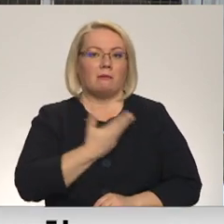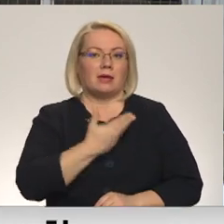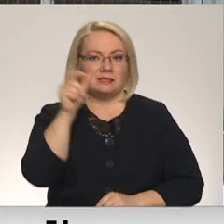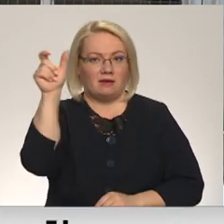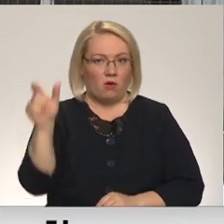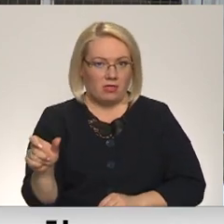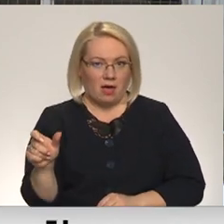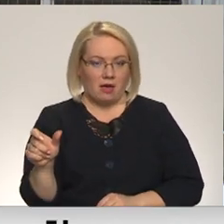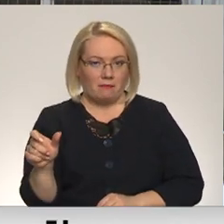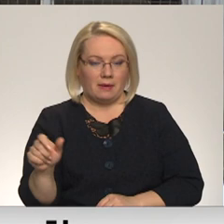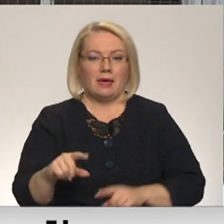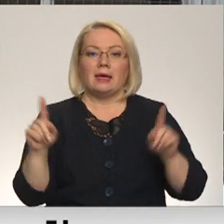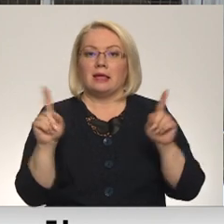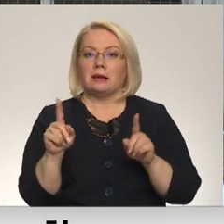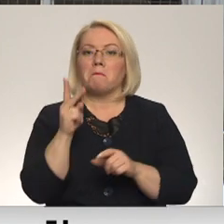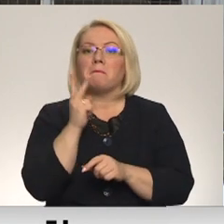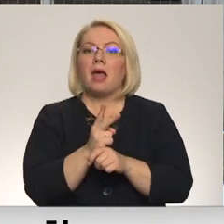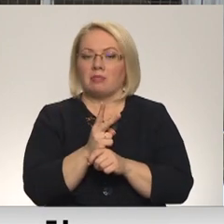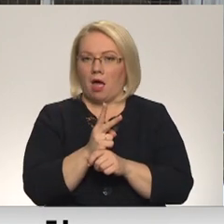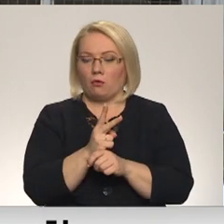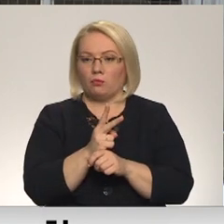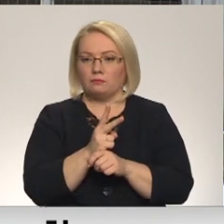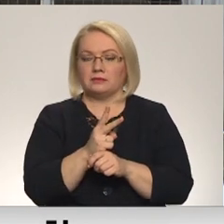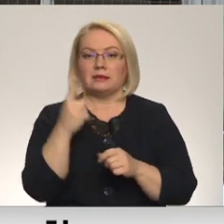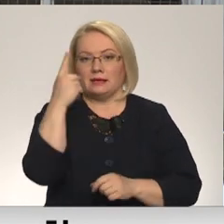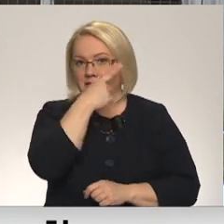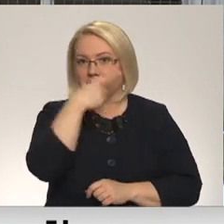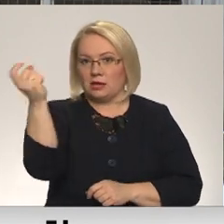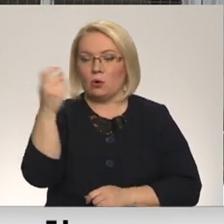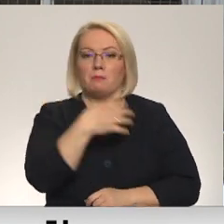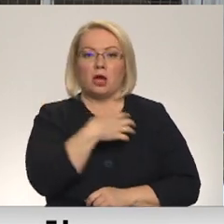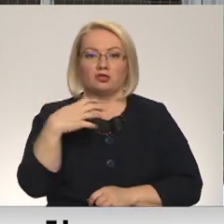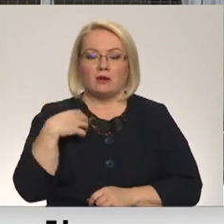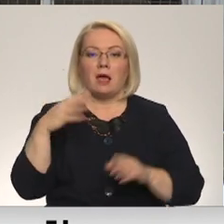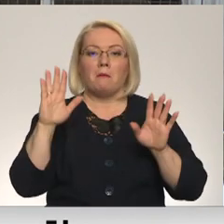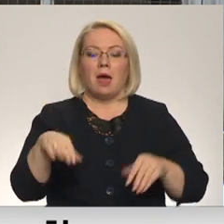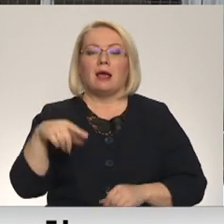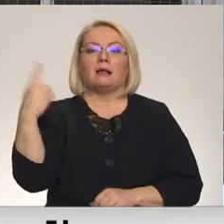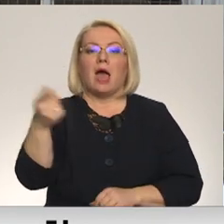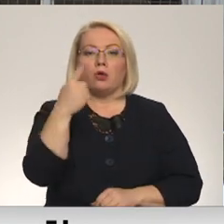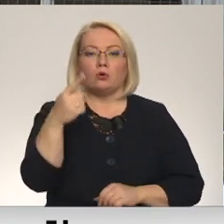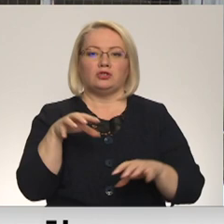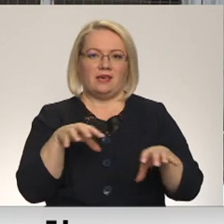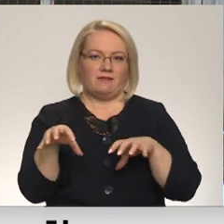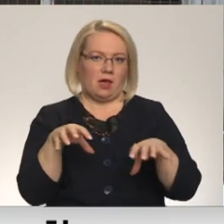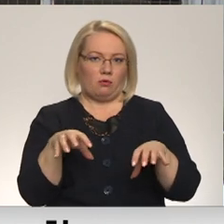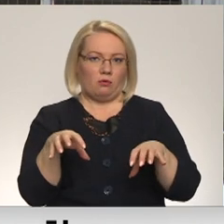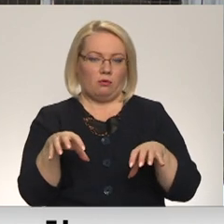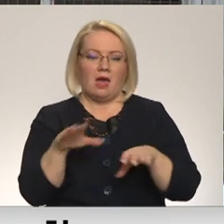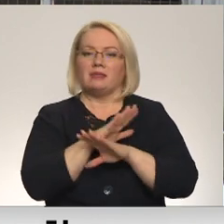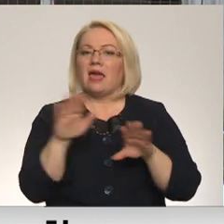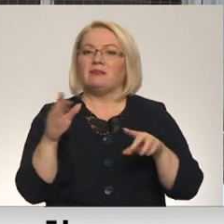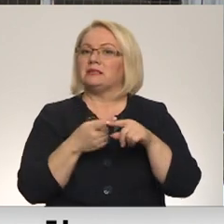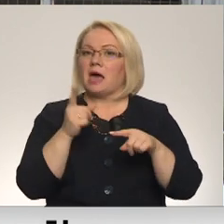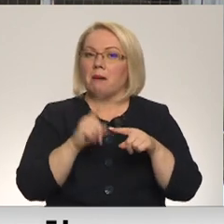ir pienākums ziņot pašvaldībai par klaiņojušu dzīvnieku. Nevis